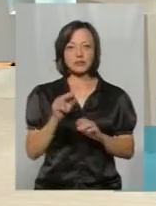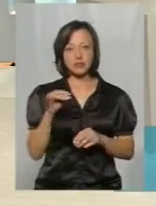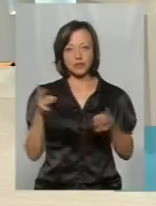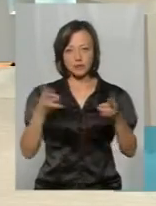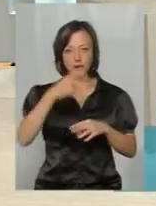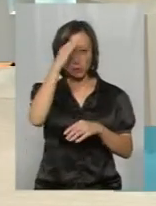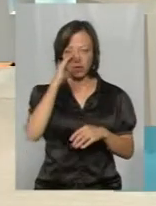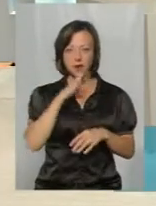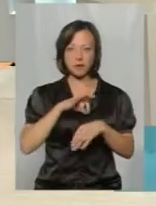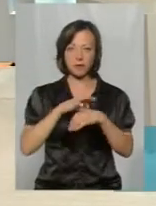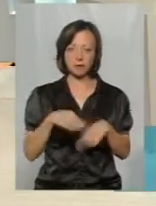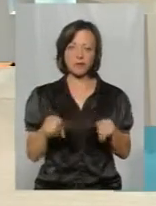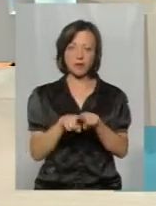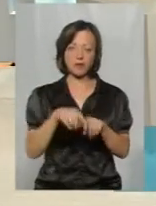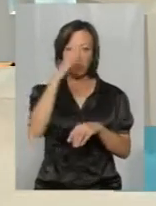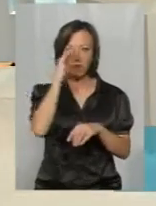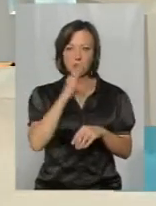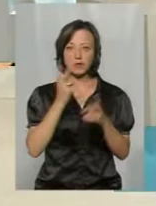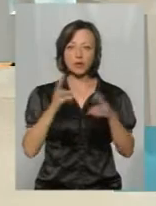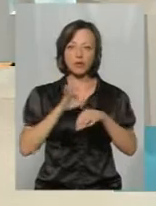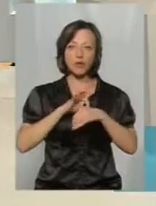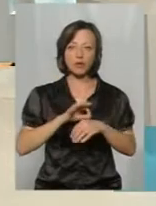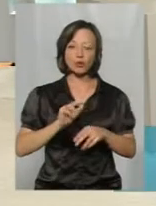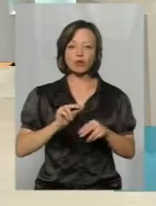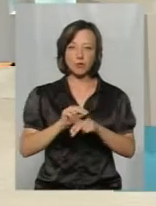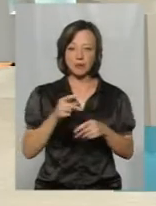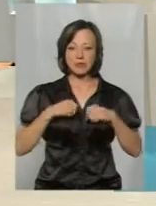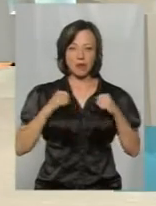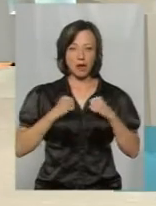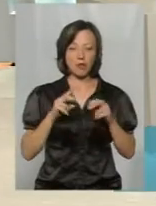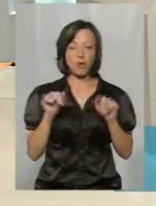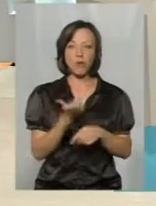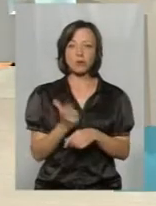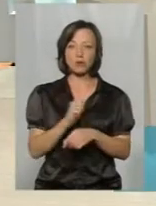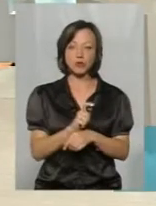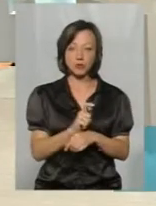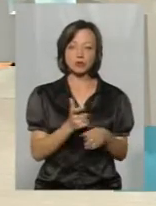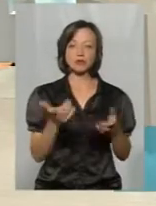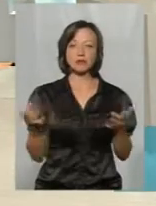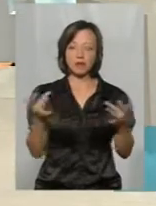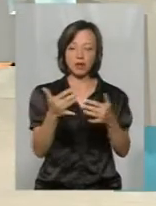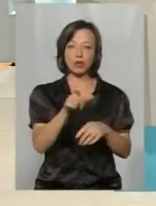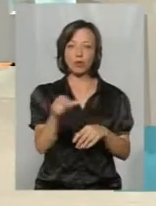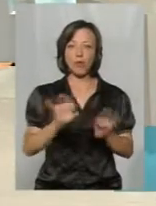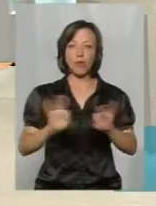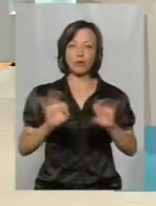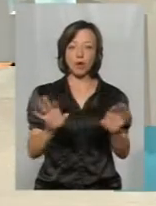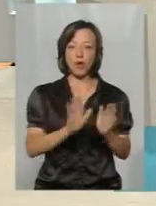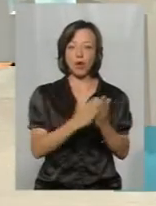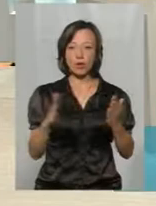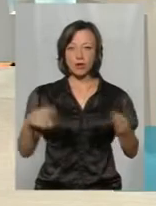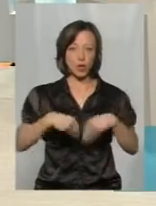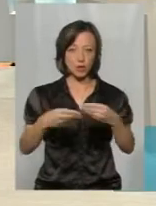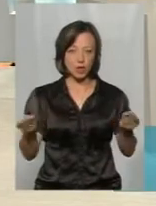батькам проводити роботу з Батькам теж потрібно проводити роботу. Ми стараємося, якомога, більше зібрати людей, пояснити, роздати листівок.